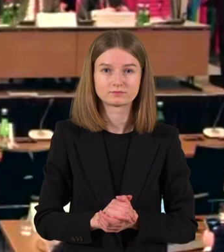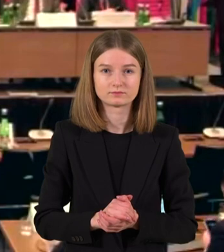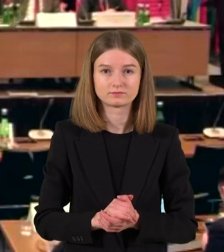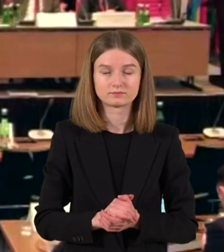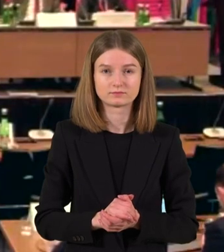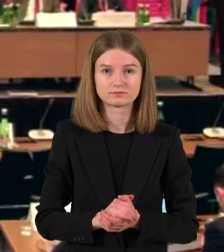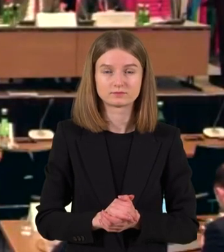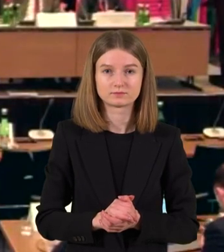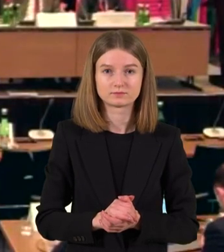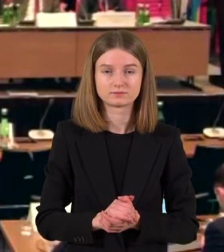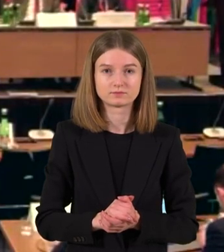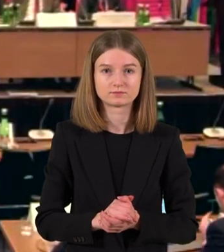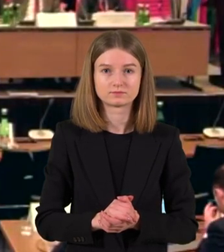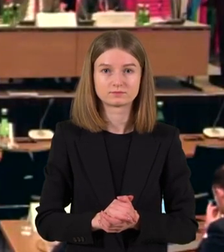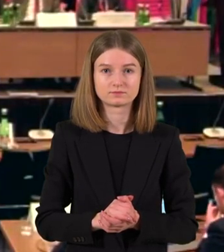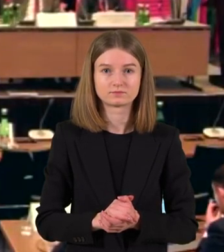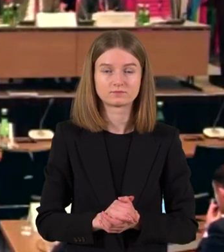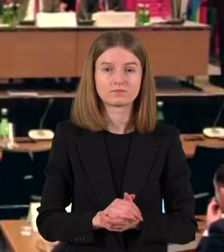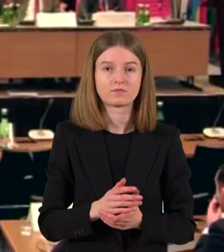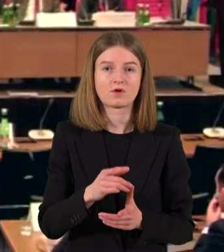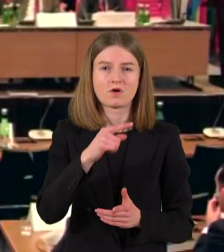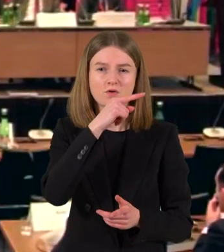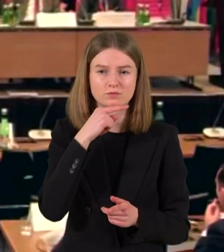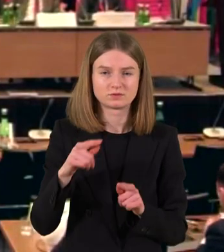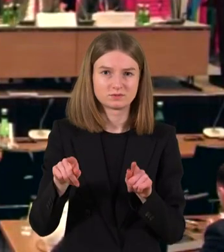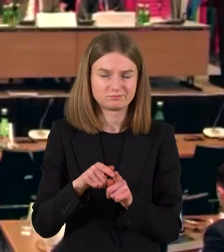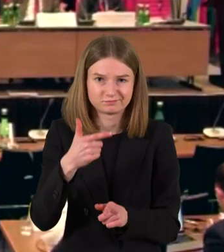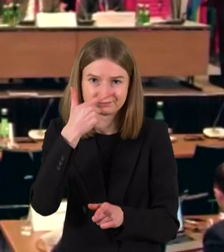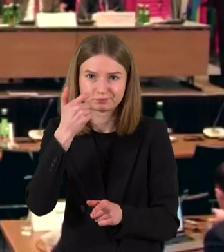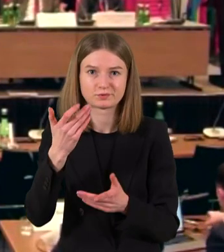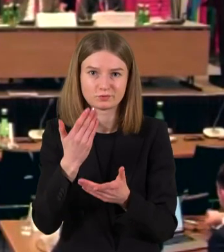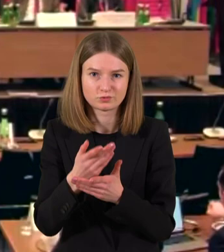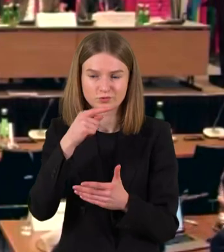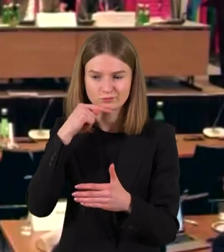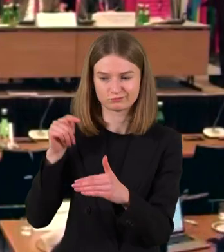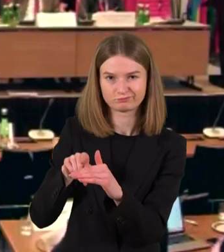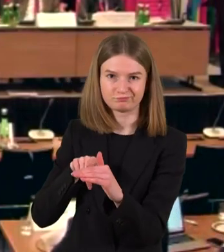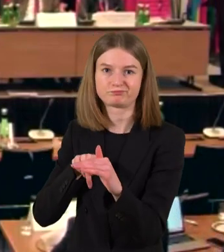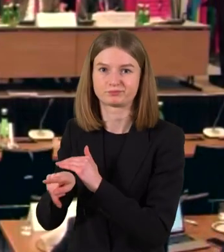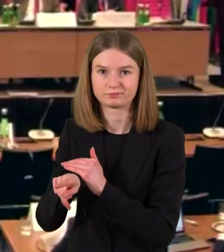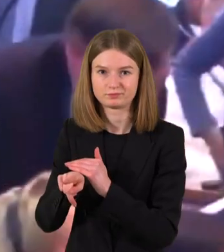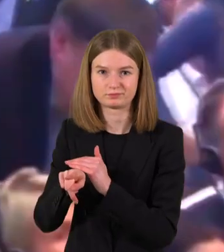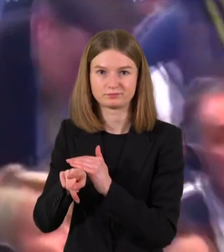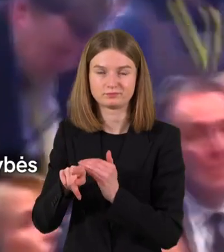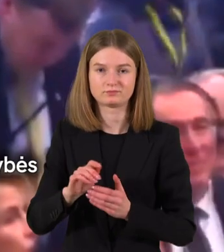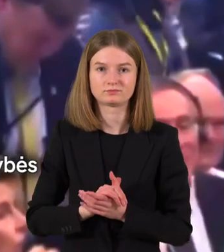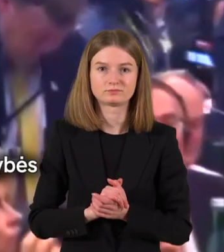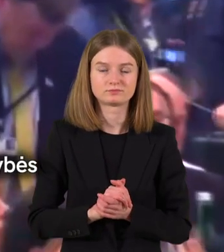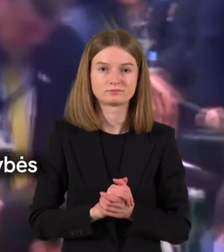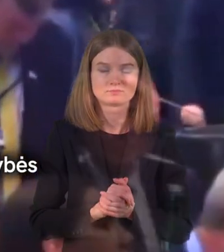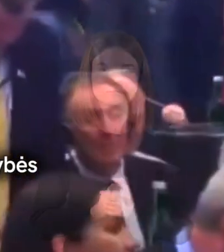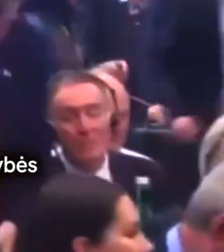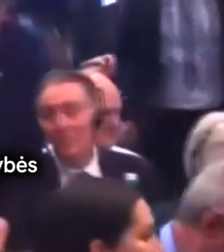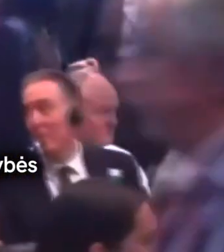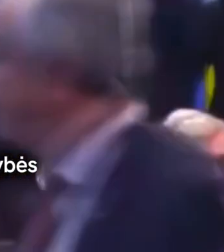Tai sukelia rusijos delegacijos įsiūtį. Jos atstovai tiesiog išreikia, kad čia dalyvauja teisėtai. Nėdadim